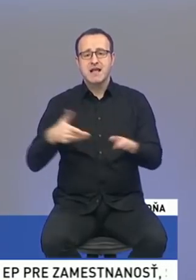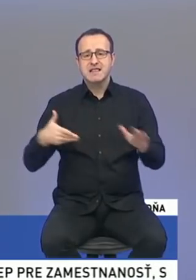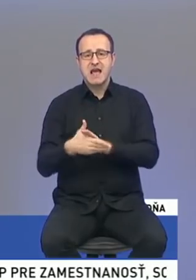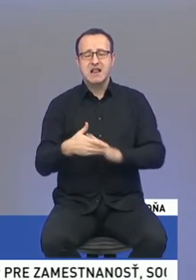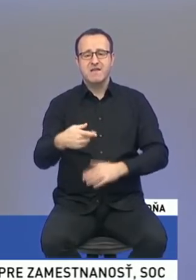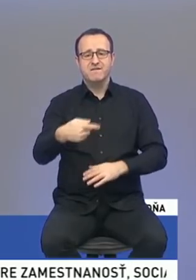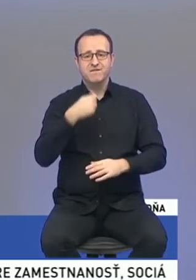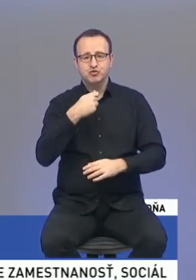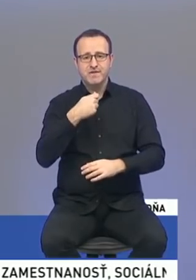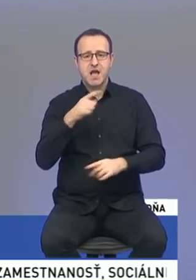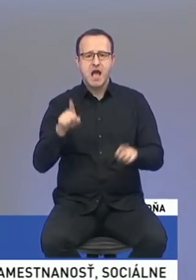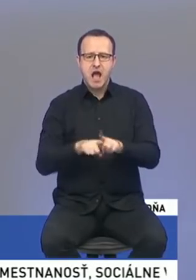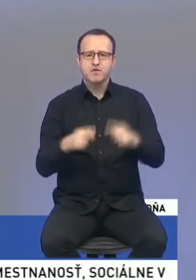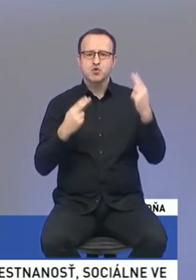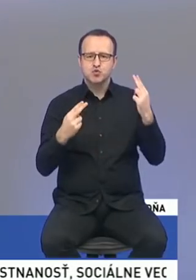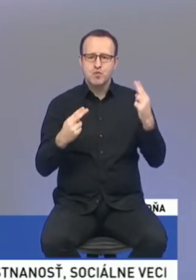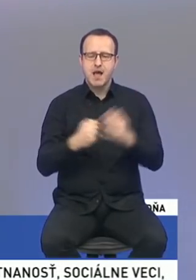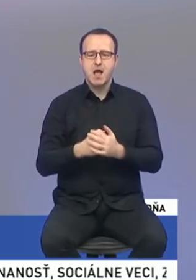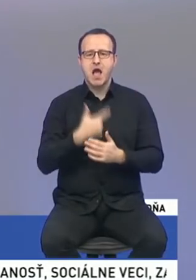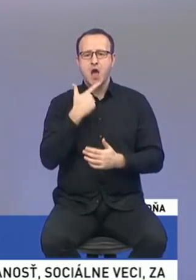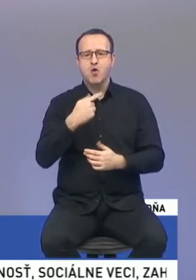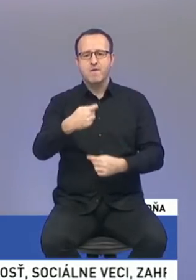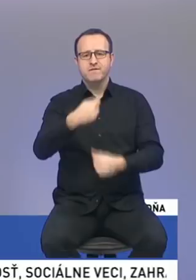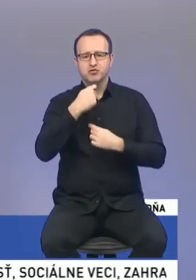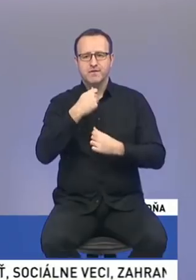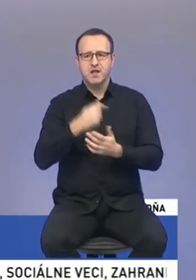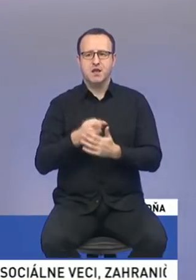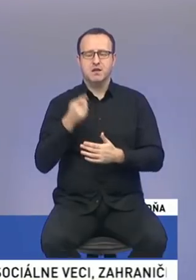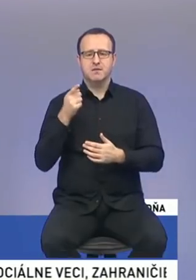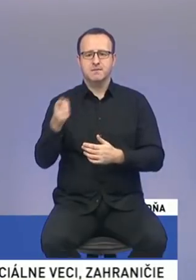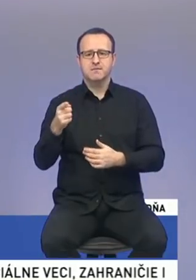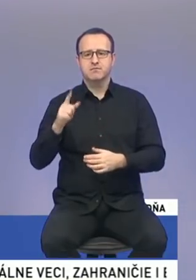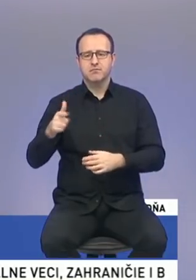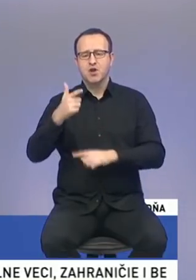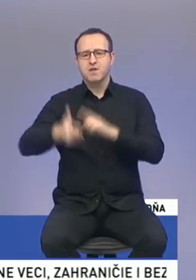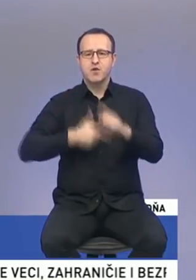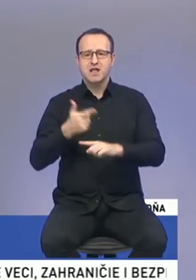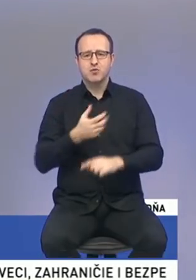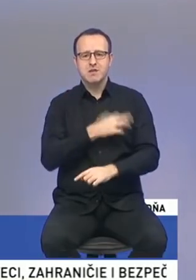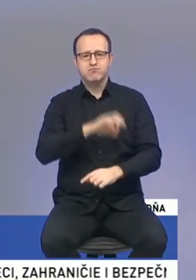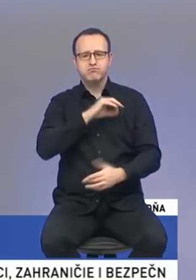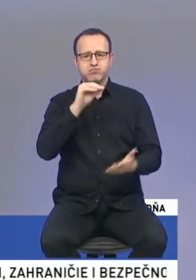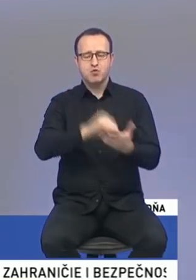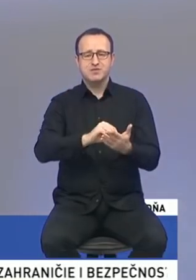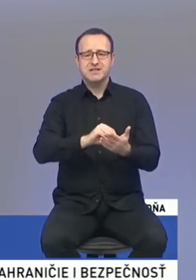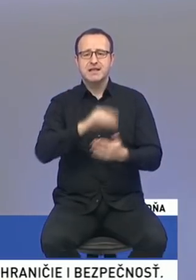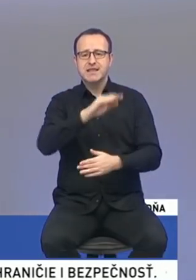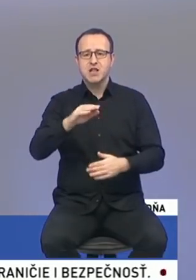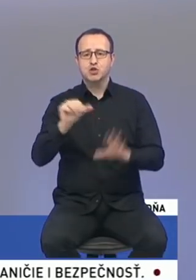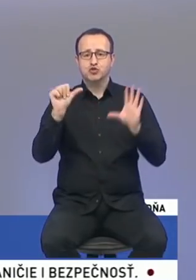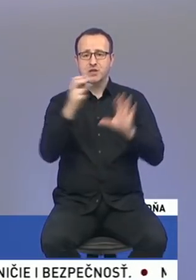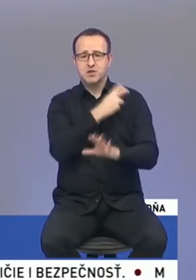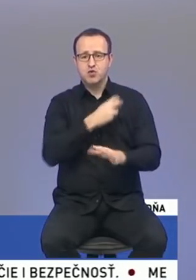v rovnakej sume, ako je výživné, ktoré riadne určil súd. Dvojnásobný bónus aj pre deti na 6 rokov veľmi dôležité. Tu